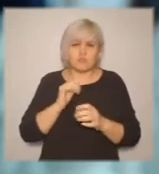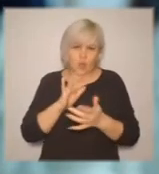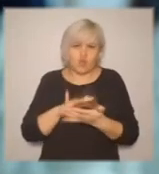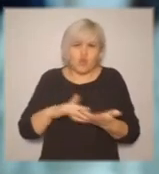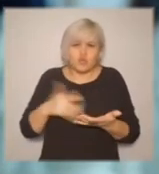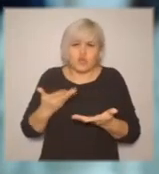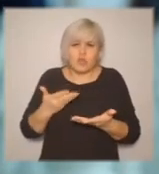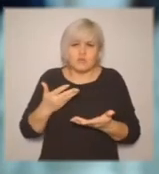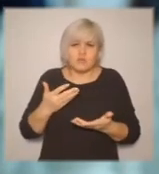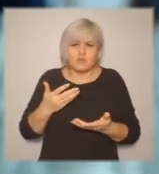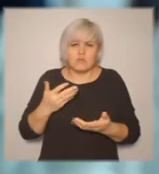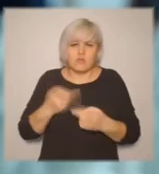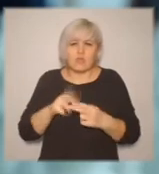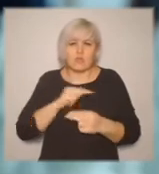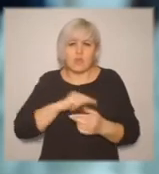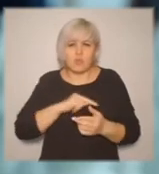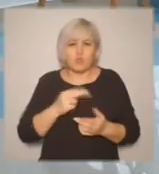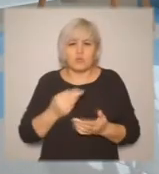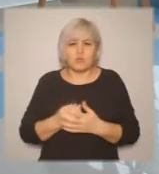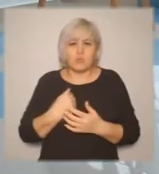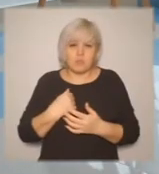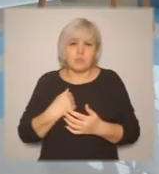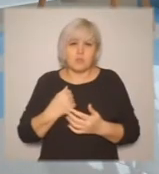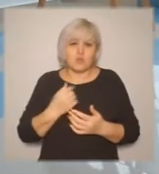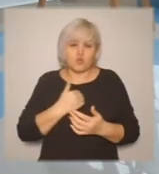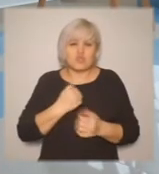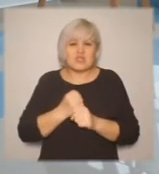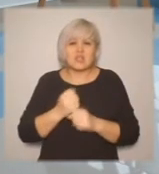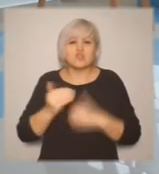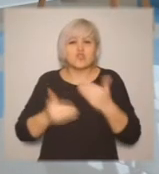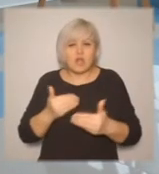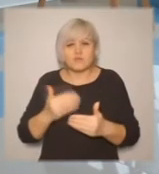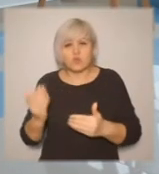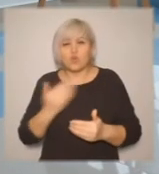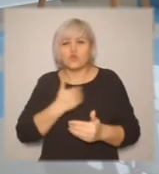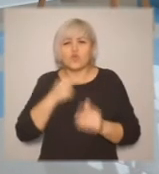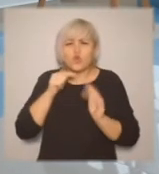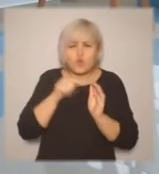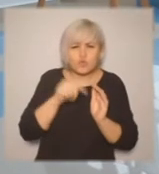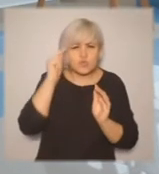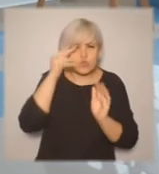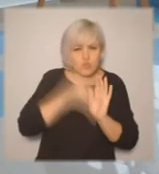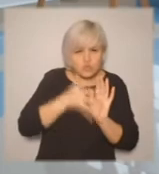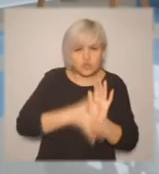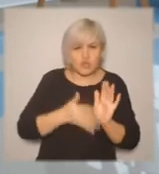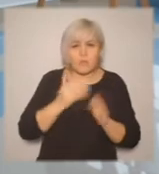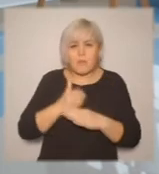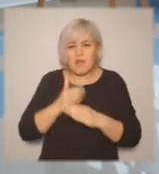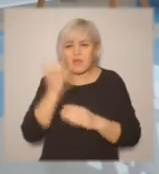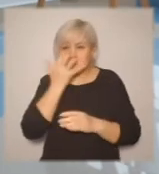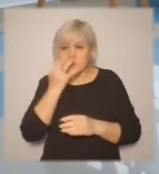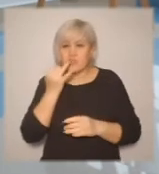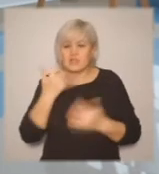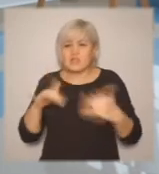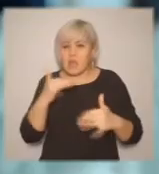и мне бы хотелось дальше совершенствоваться в этом. Это всё то, что меня увлекает, и мне не хочется делать шаг в сторону, мне хочется глубже и